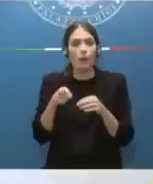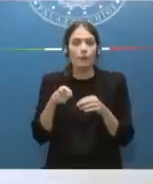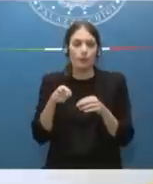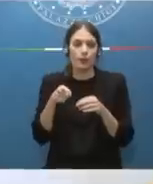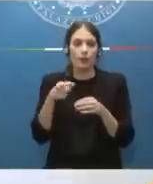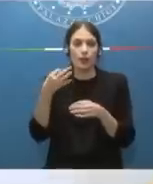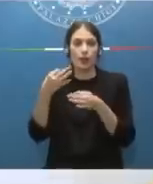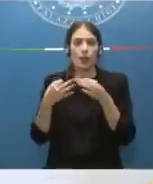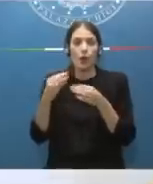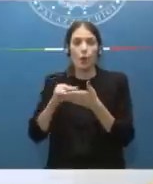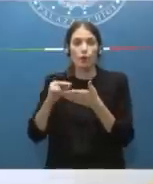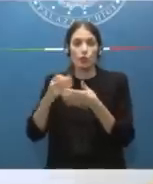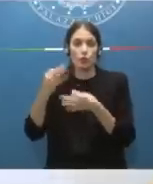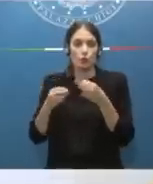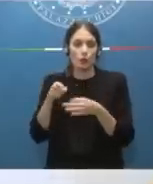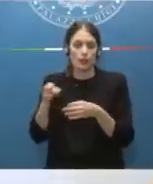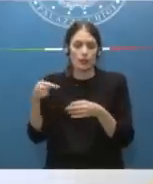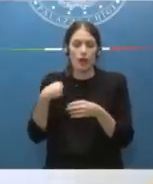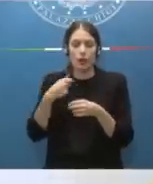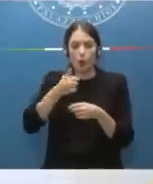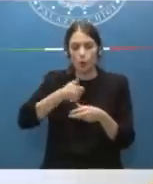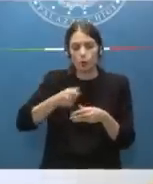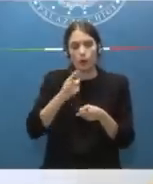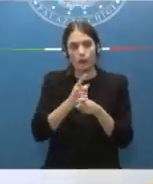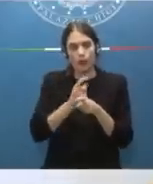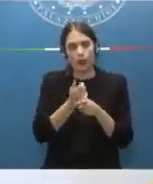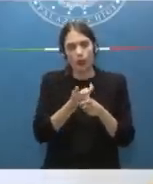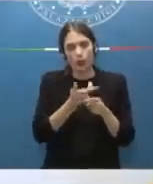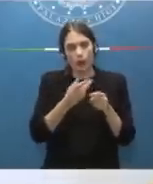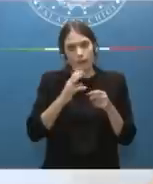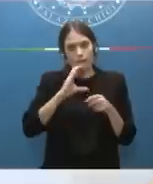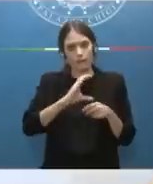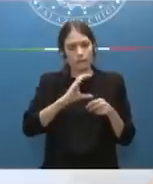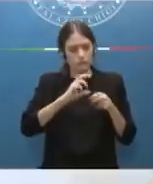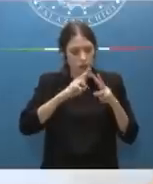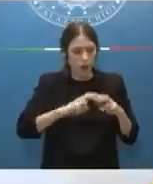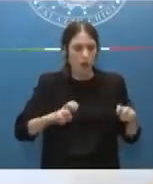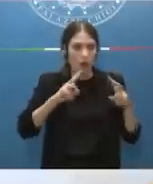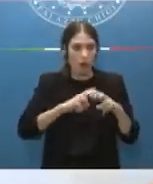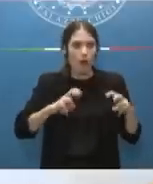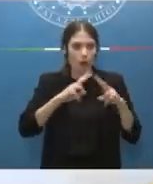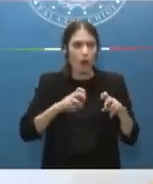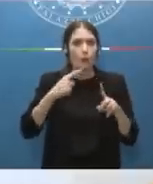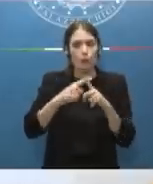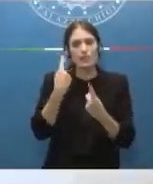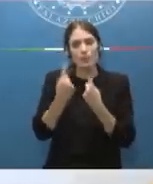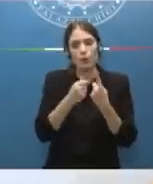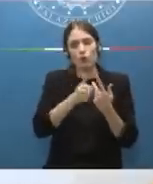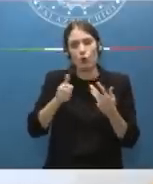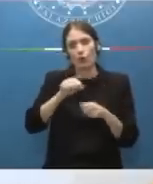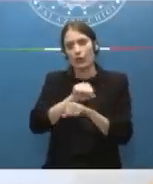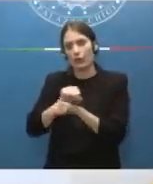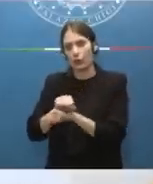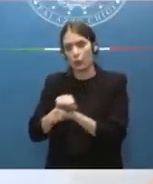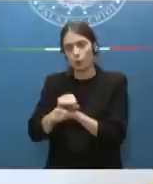verificare, ripeto, volta per volta, migliaia e migliaia di fascicoli e addirittura la situazione dei detenuti. Questo